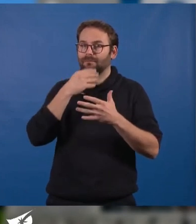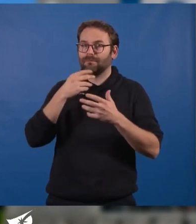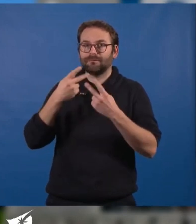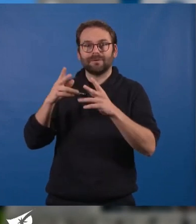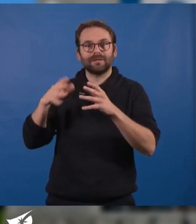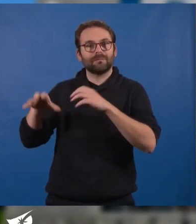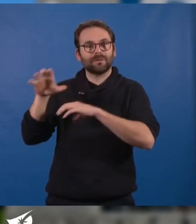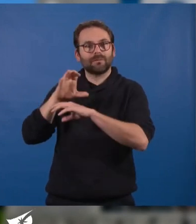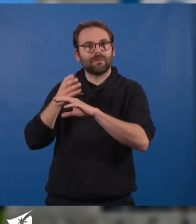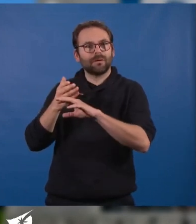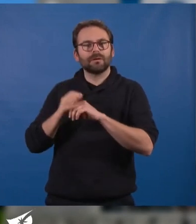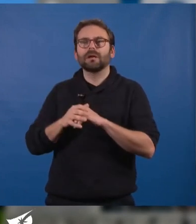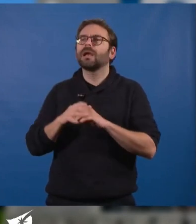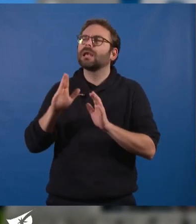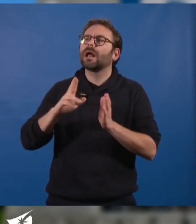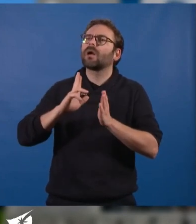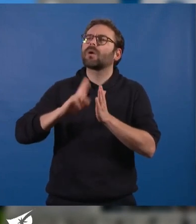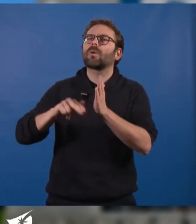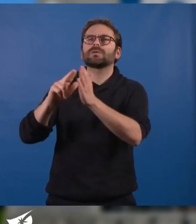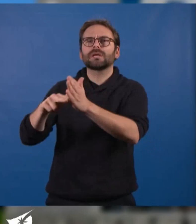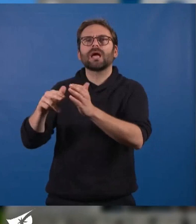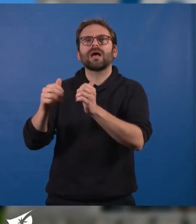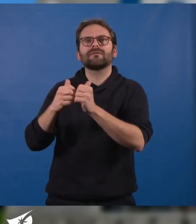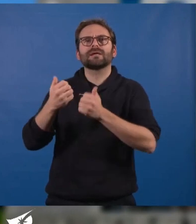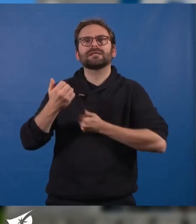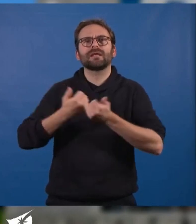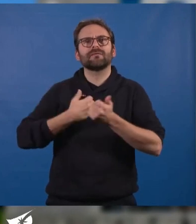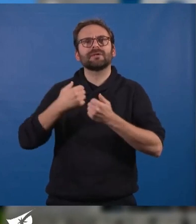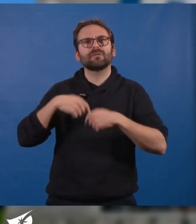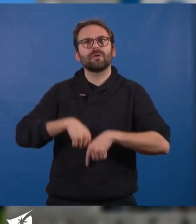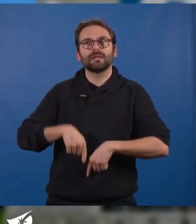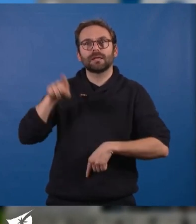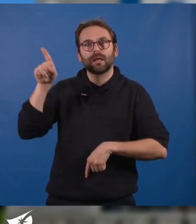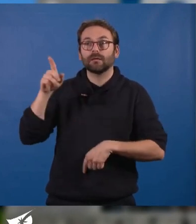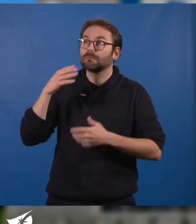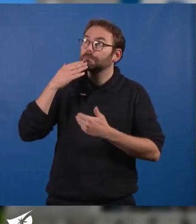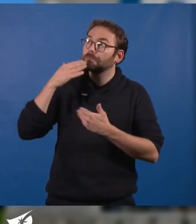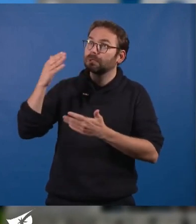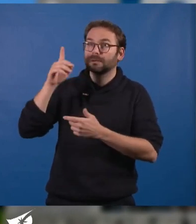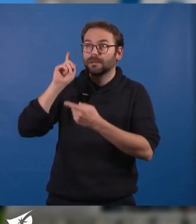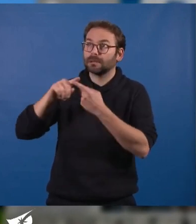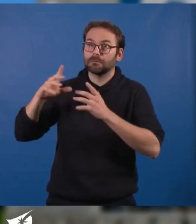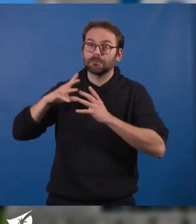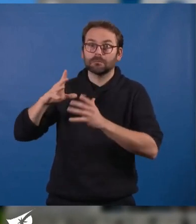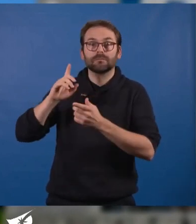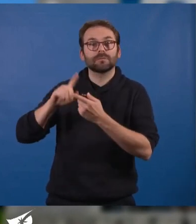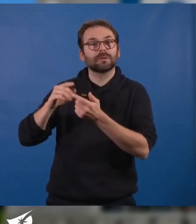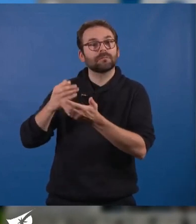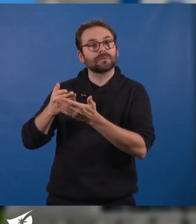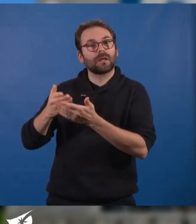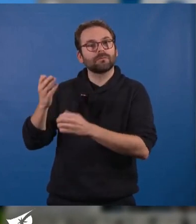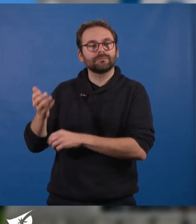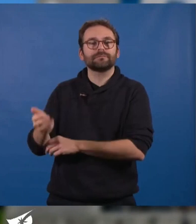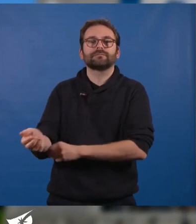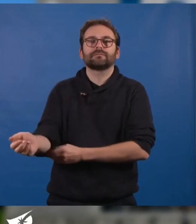venons de contractualiser avec les services de l'Etat, qu'il faut remercier pour leur concours dans ce type d'opération,